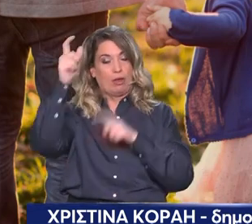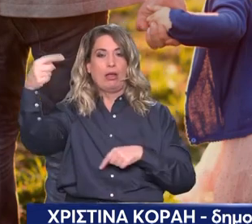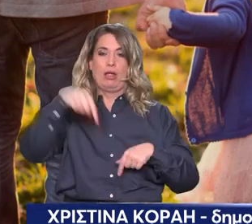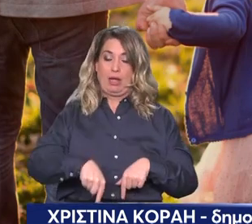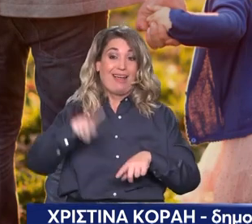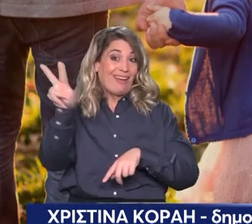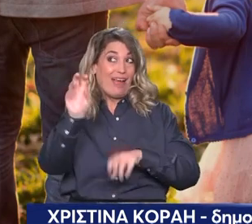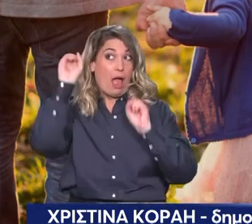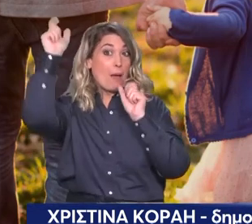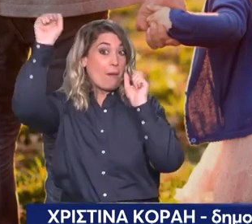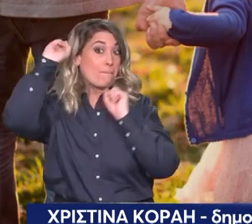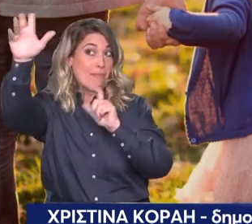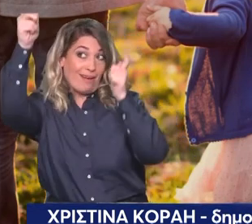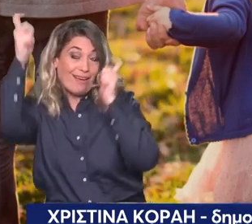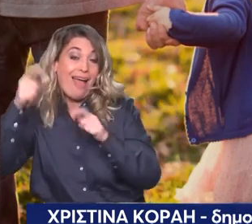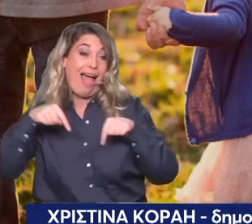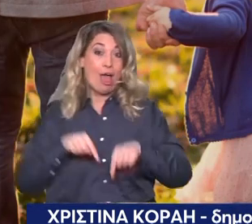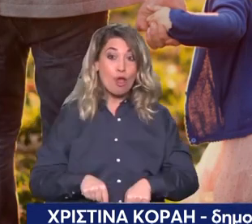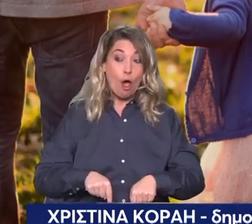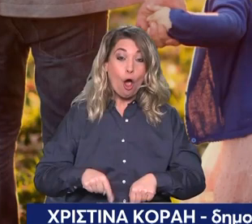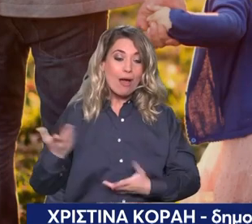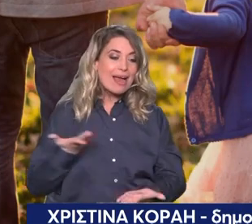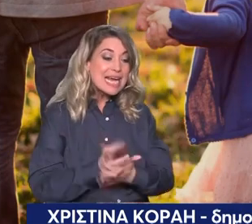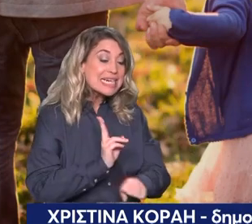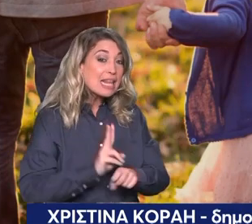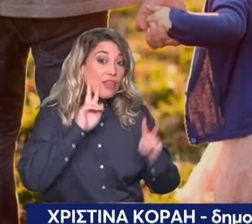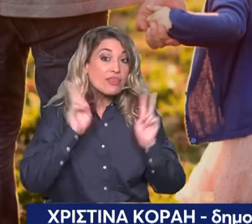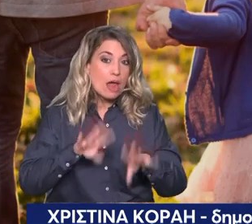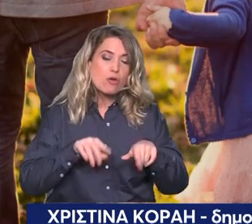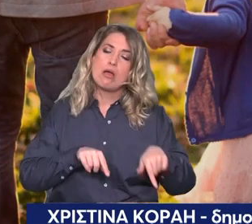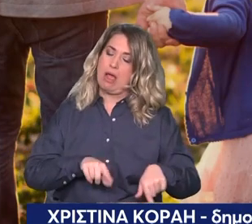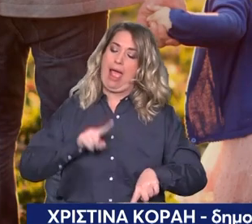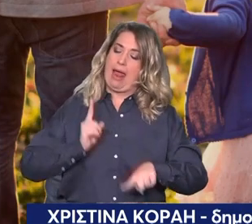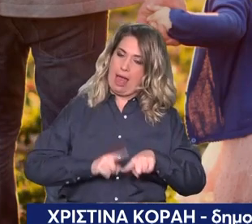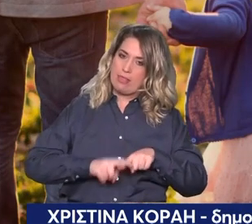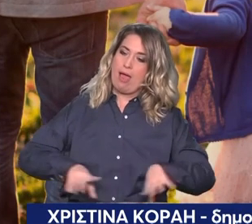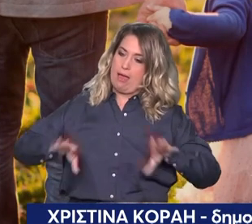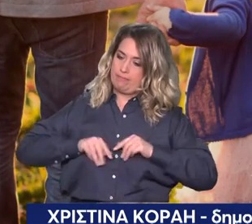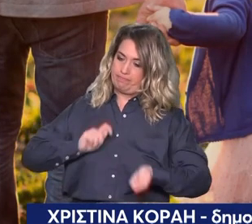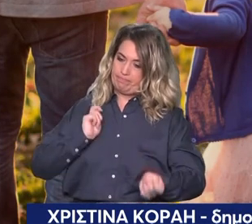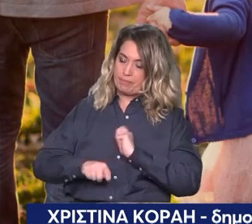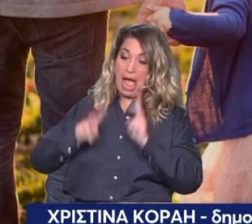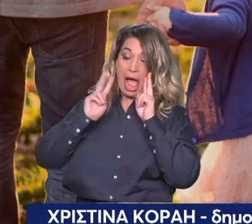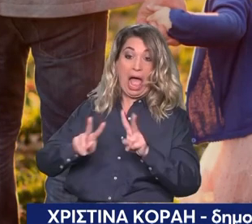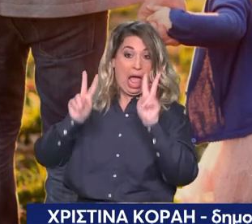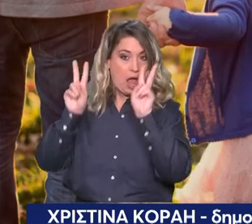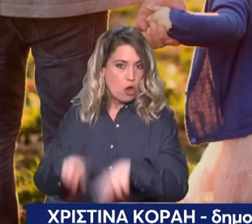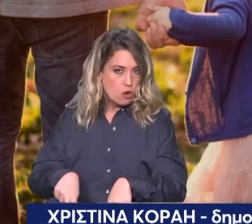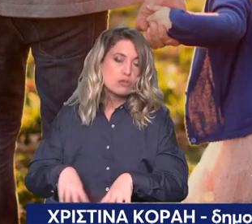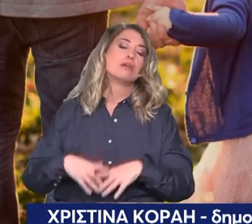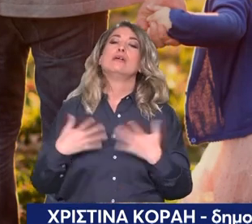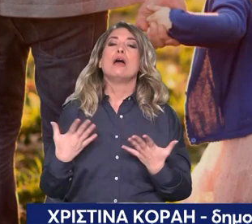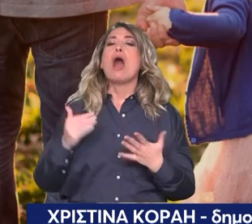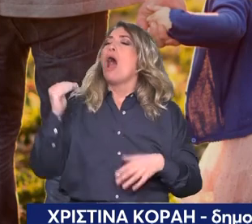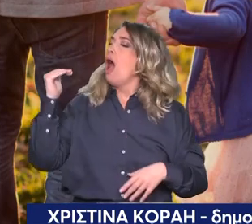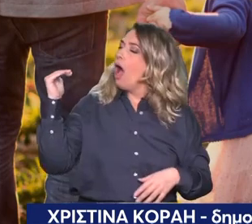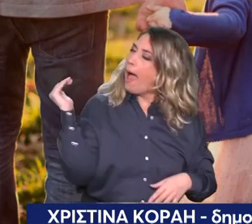εξωτερικό. Εδώ ο γάμος τους δεν αναγνωρίζεται αλλά ζουν στην Ελλάδα και έκαναν παράλληλα και σύμφωνο συμβίωσης θα κληθούν